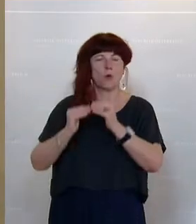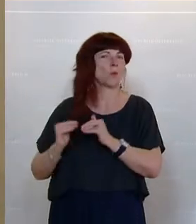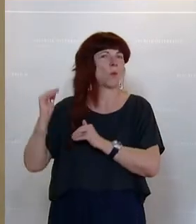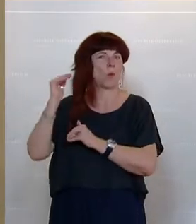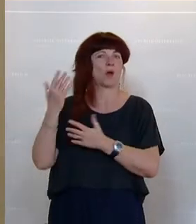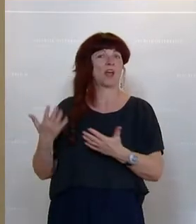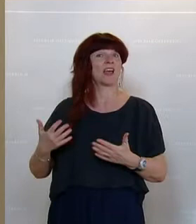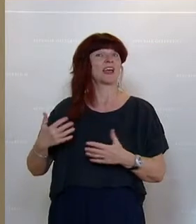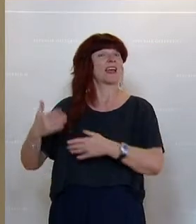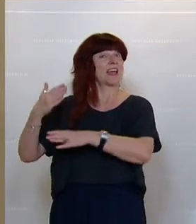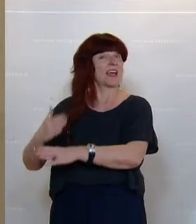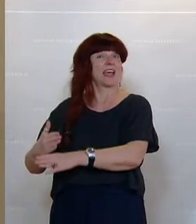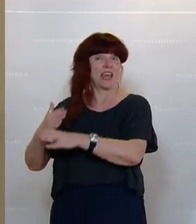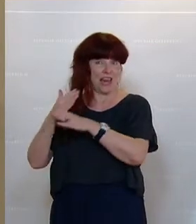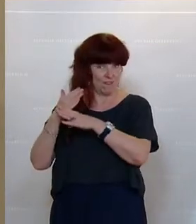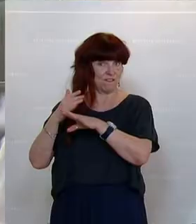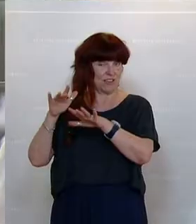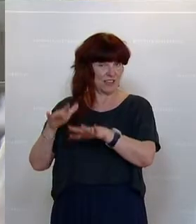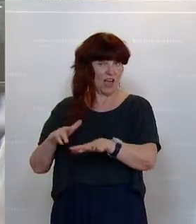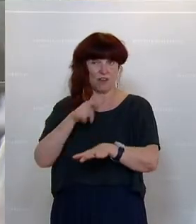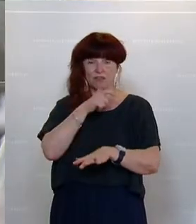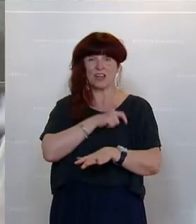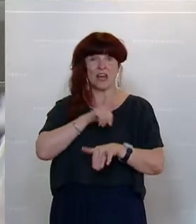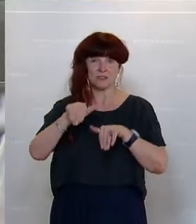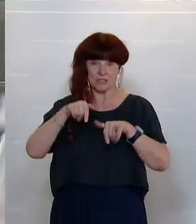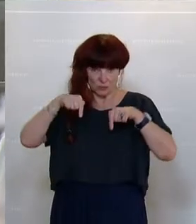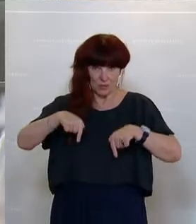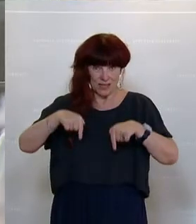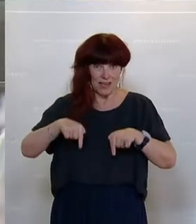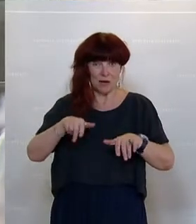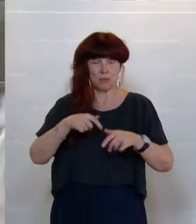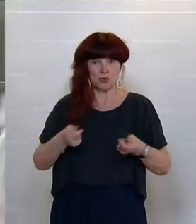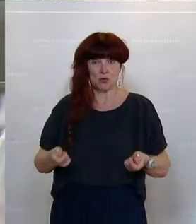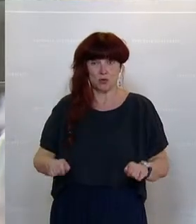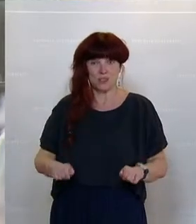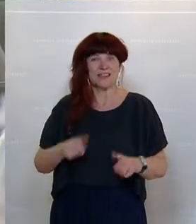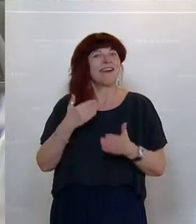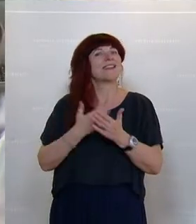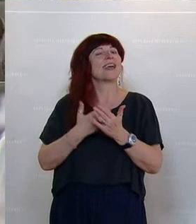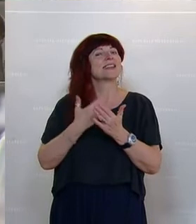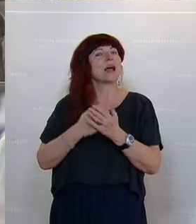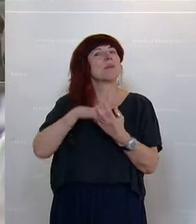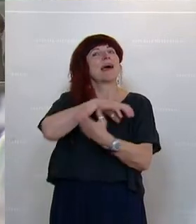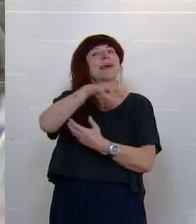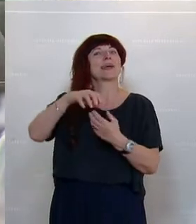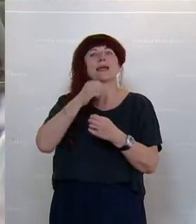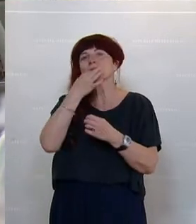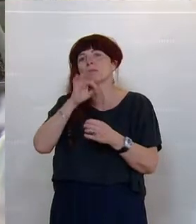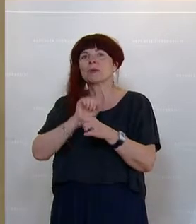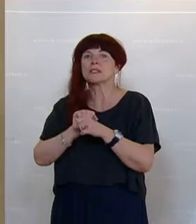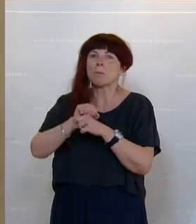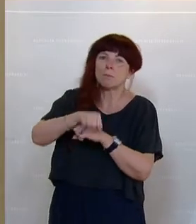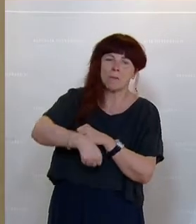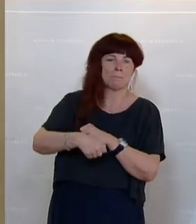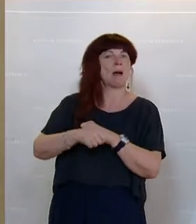Hilfen durch das Finanzministerium, die wir hier beschlossen haben, besser durch die Krise gekommen, wie die meisten anderen